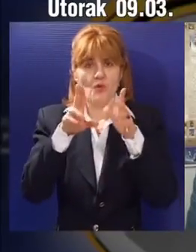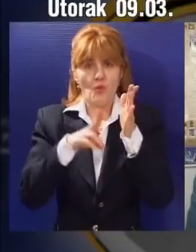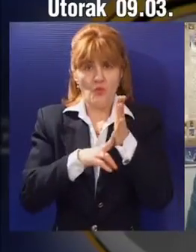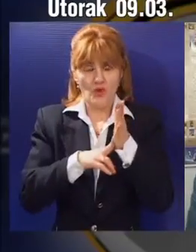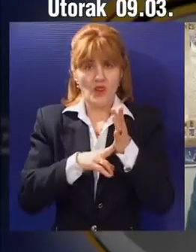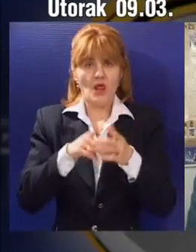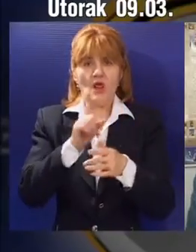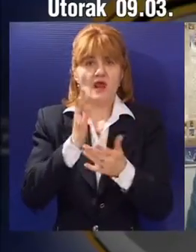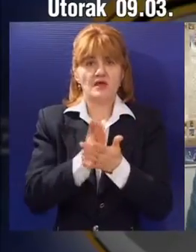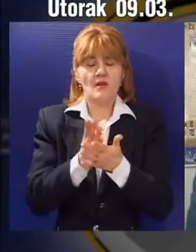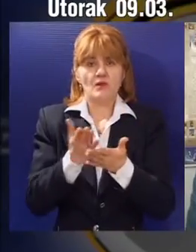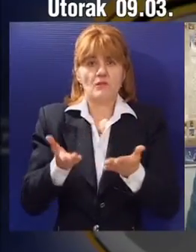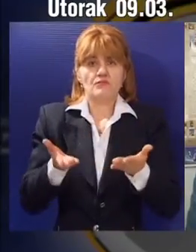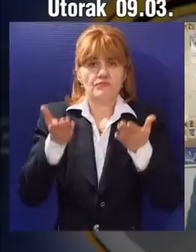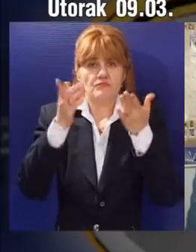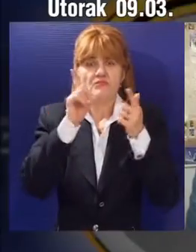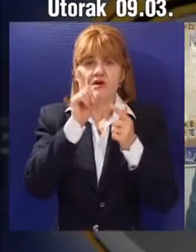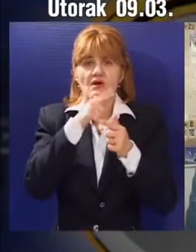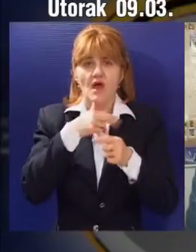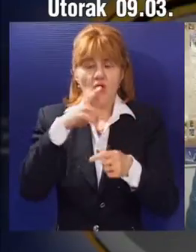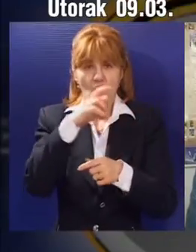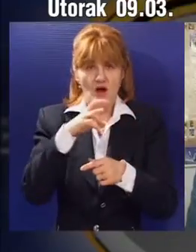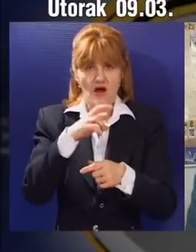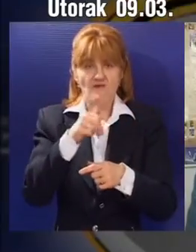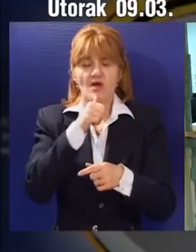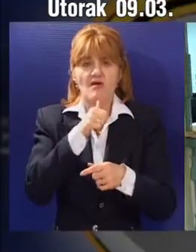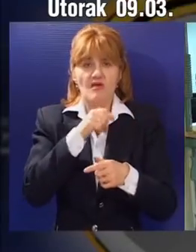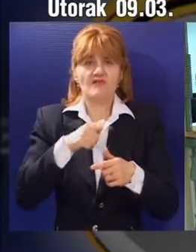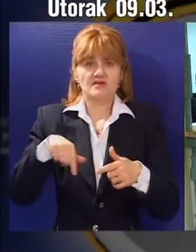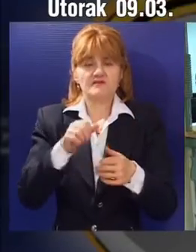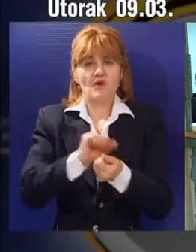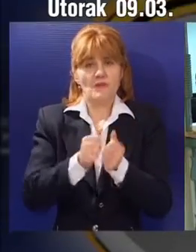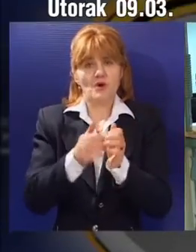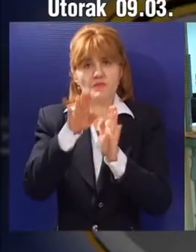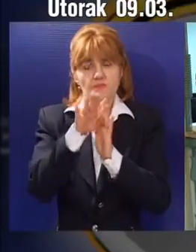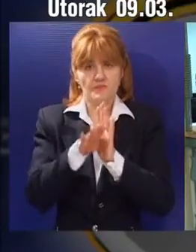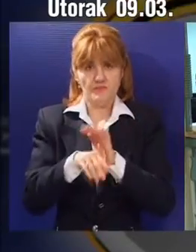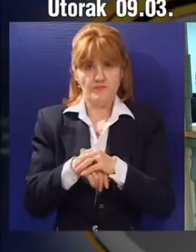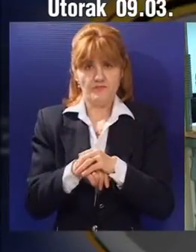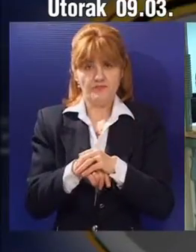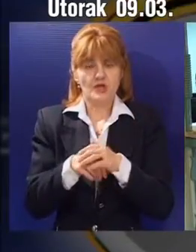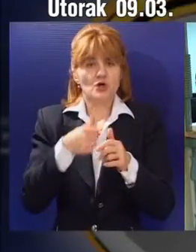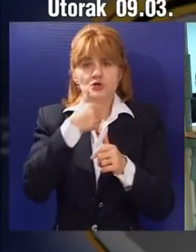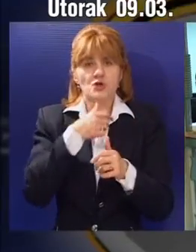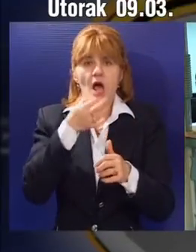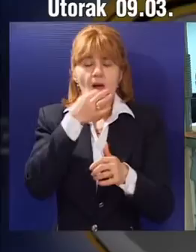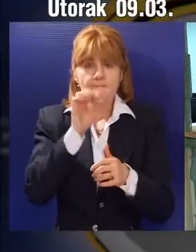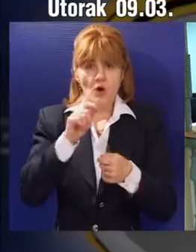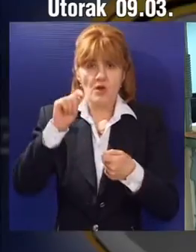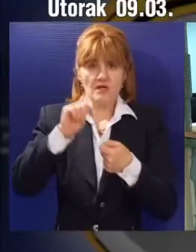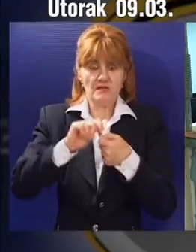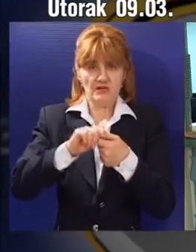vojte računa da nemamo divljanje kursa i da će vojte računa da inflacija bude što niže. Definitivni zaključak šta je isplativije,